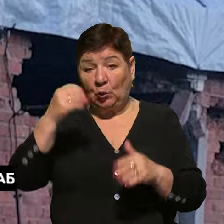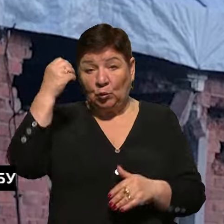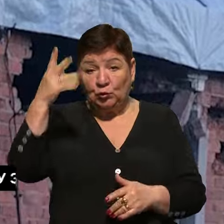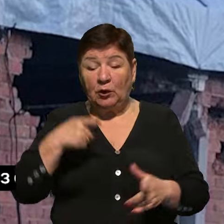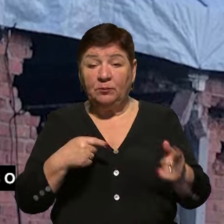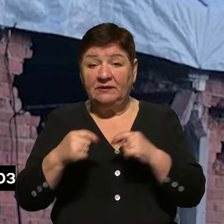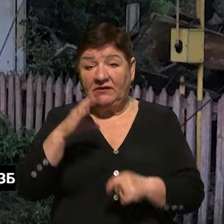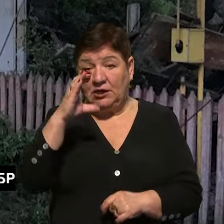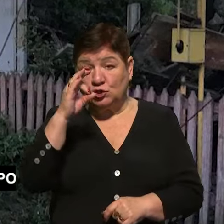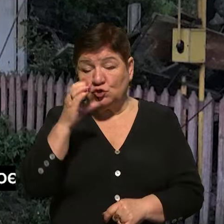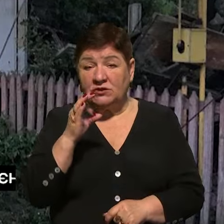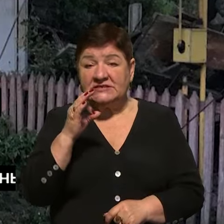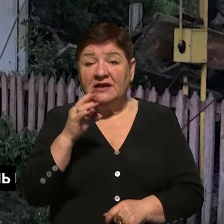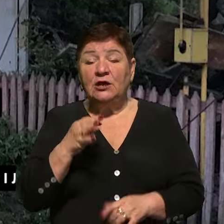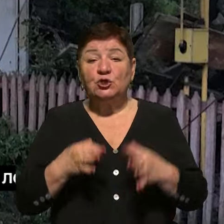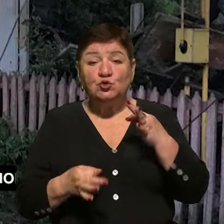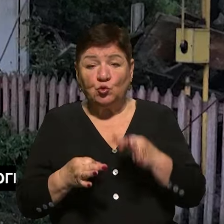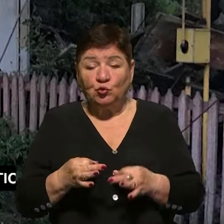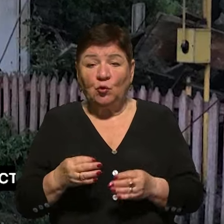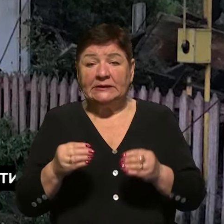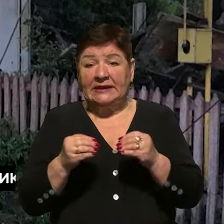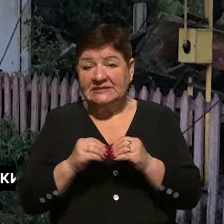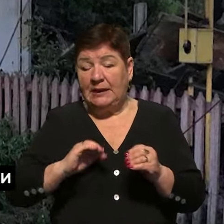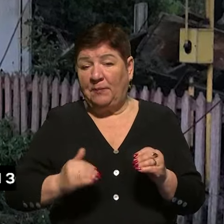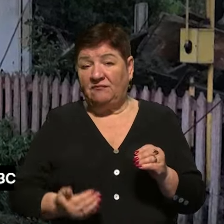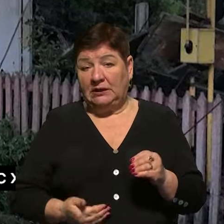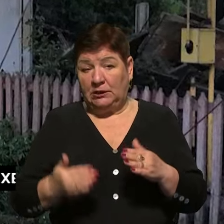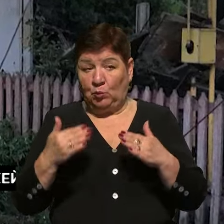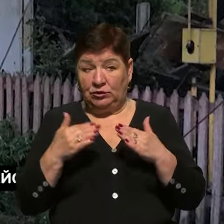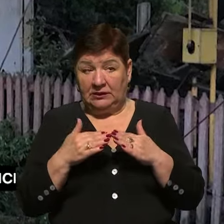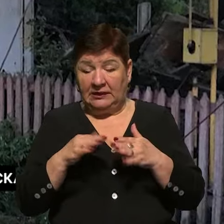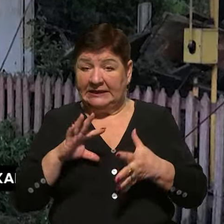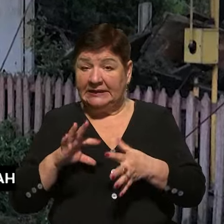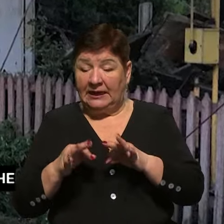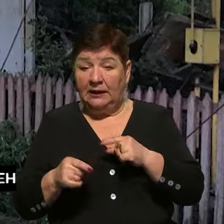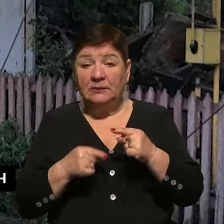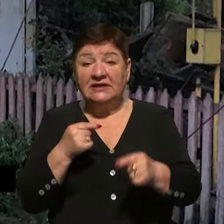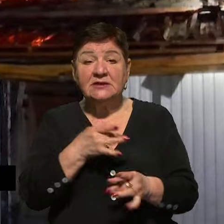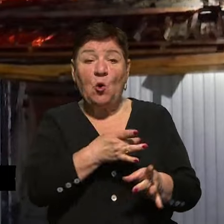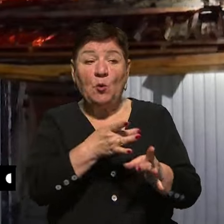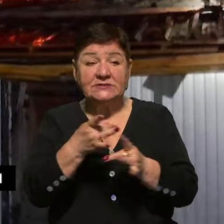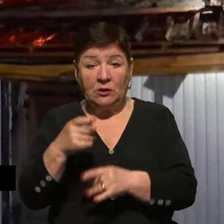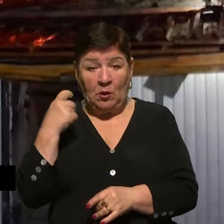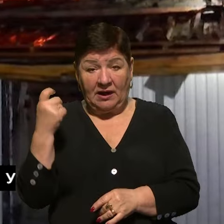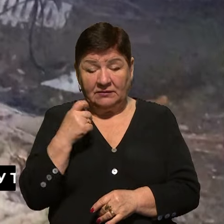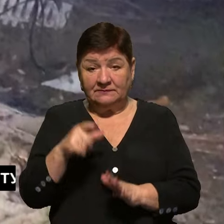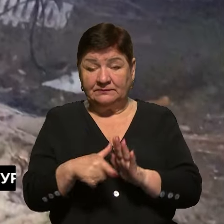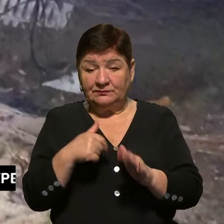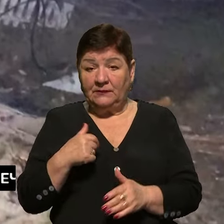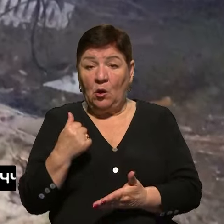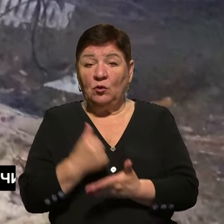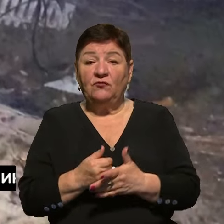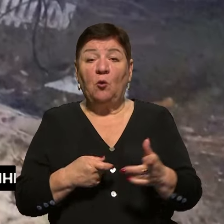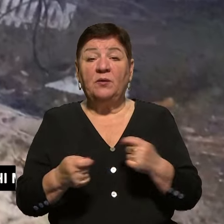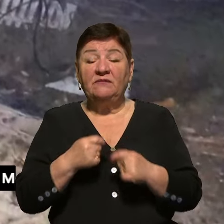управління соціального захисту, суду попередньо 10 приватних будинків. Детальніше про наслідки обстрілу Харківщини дізнаємося від начальника головного